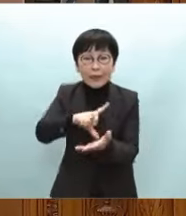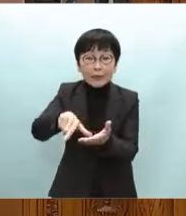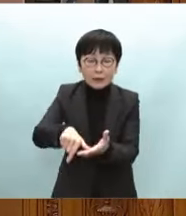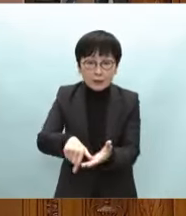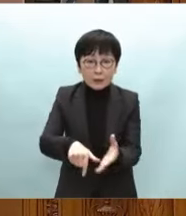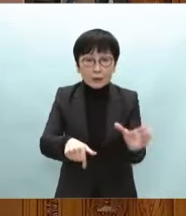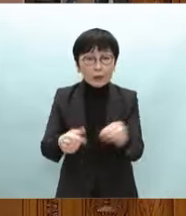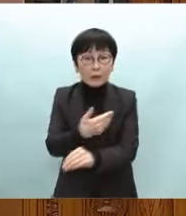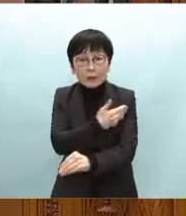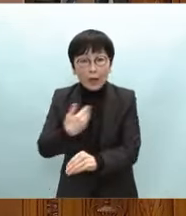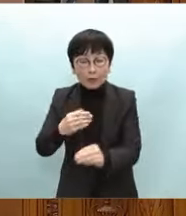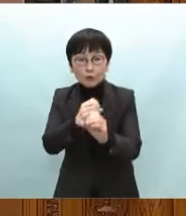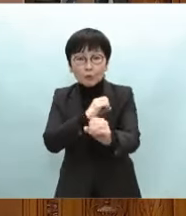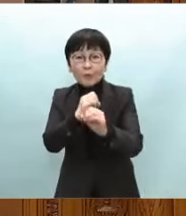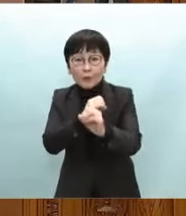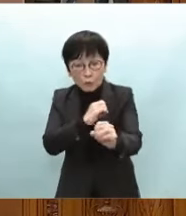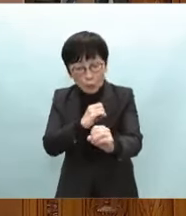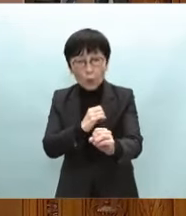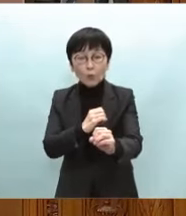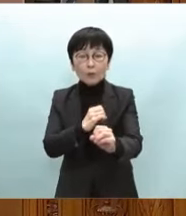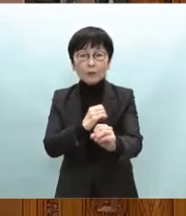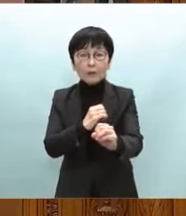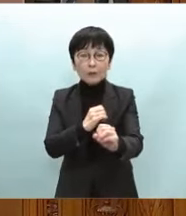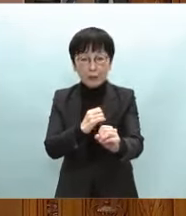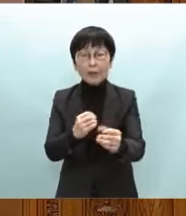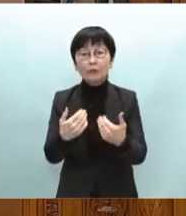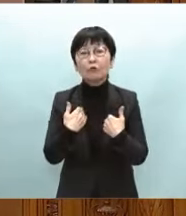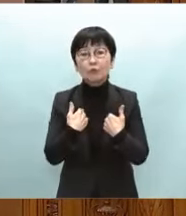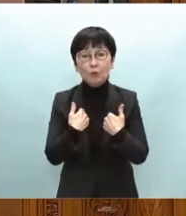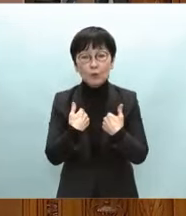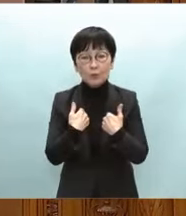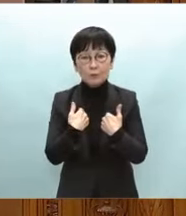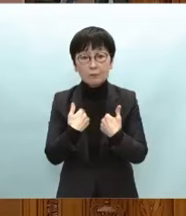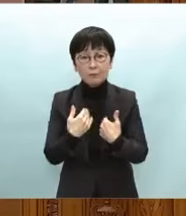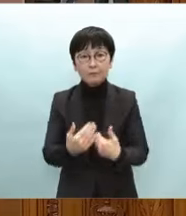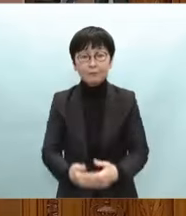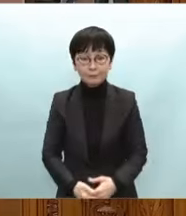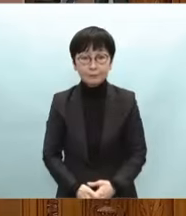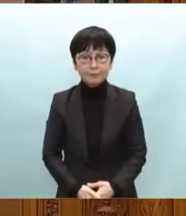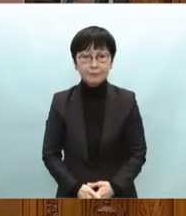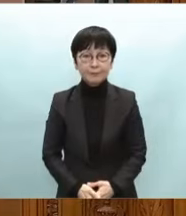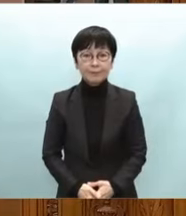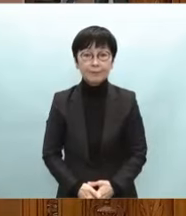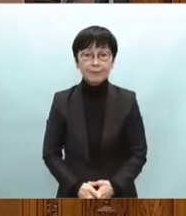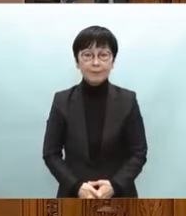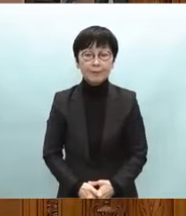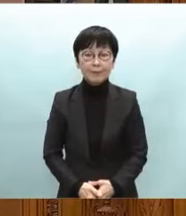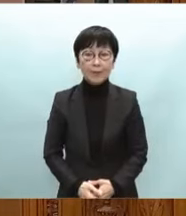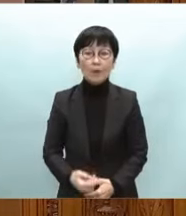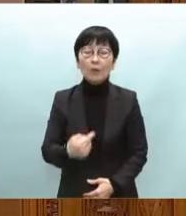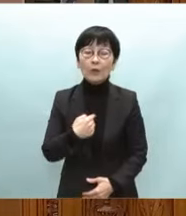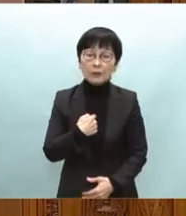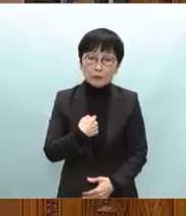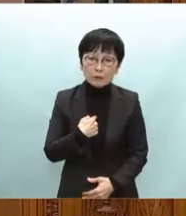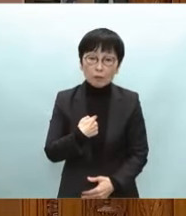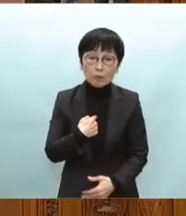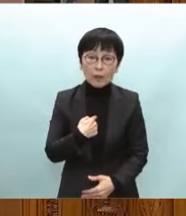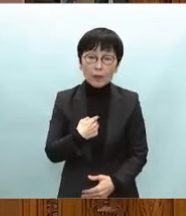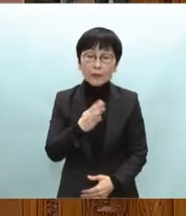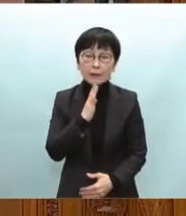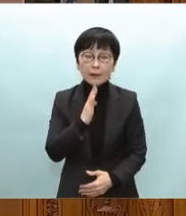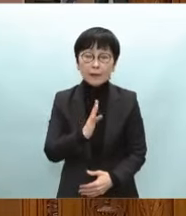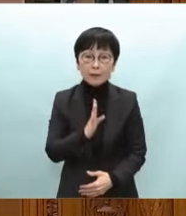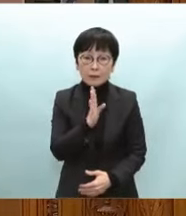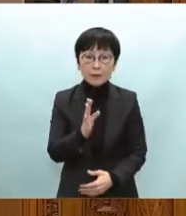来られるという見通しを持っていただくことが極めて重要です私自身被災地を視察